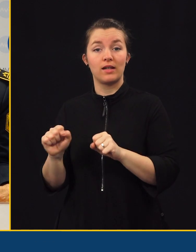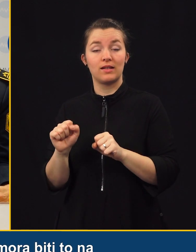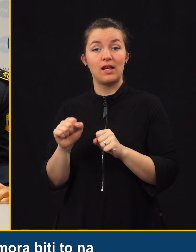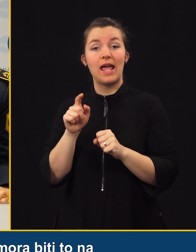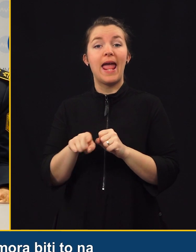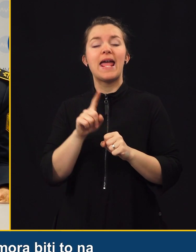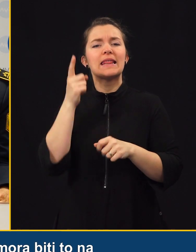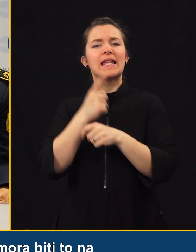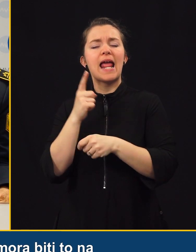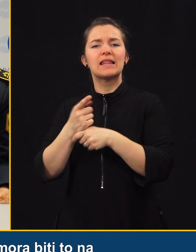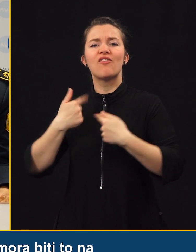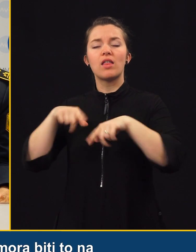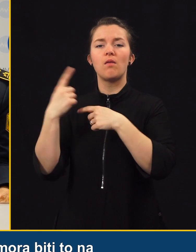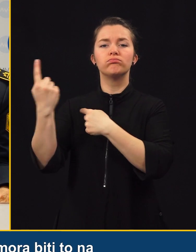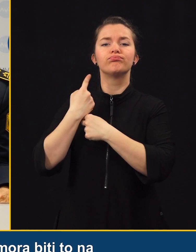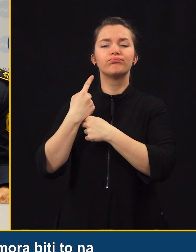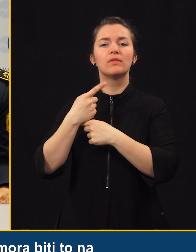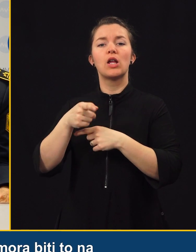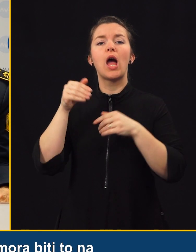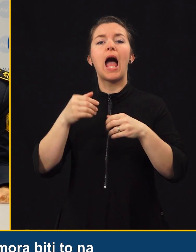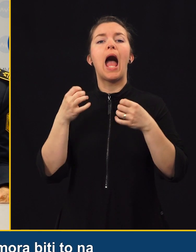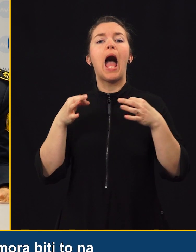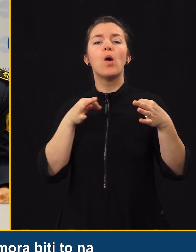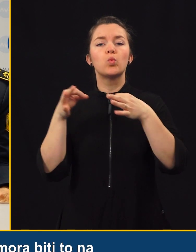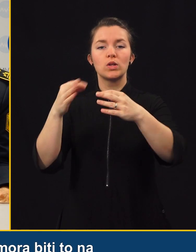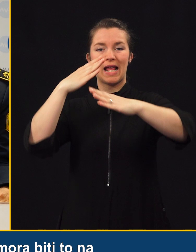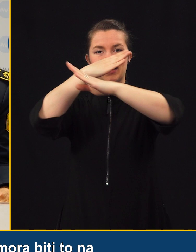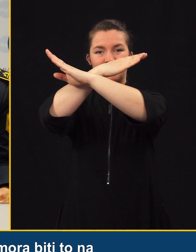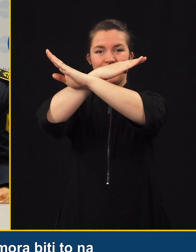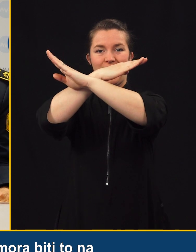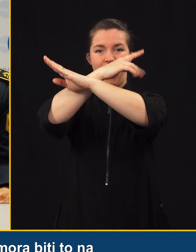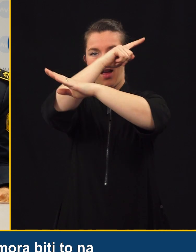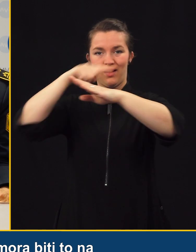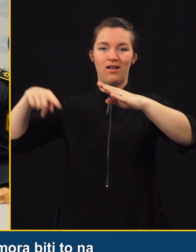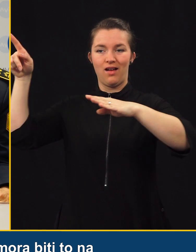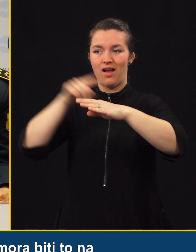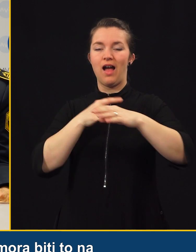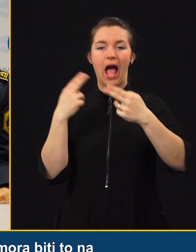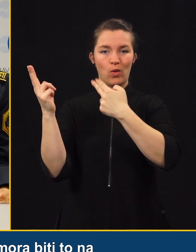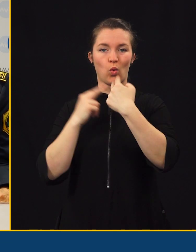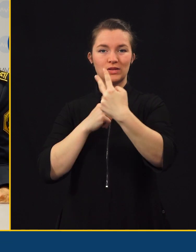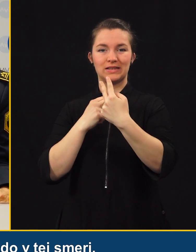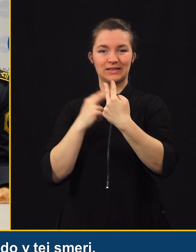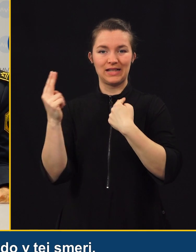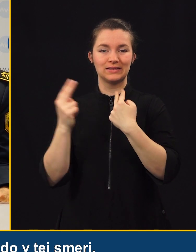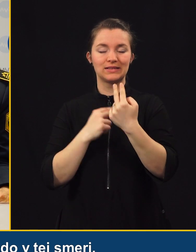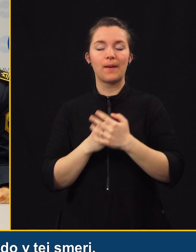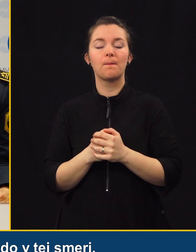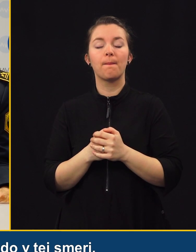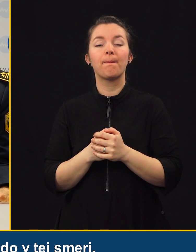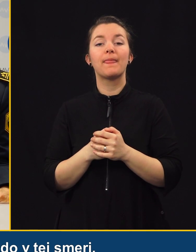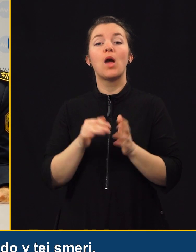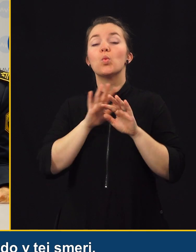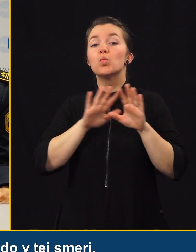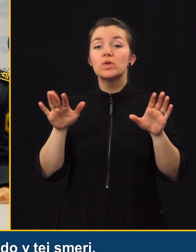In direktiva nam res nalaga, da more bi to na avtocestnem križu. Vendar prv je in vse aktivnosti agencije z vsemi